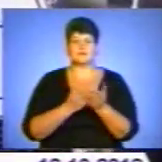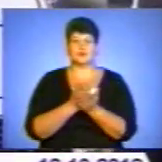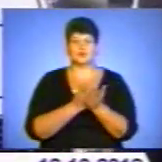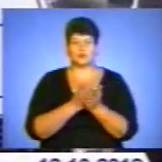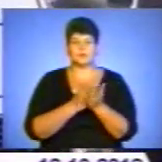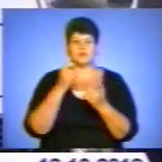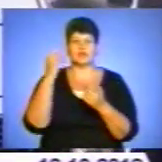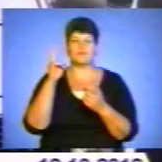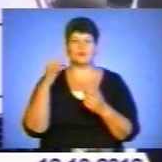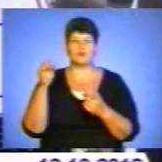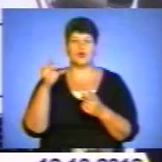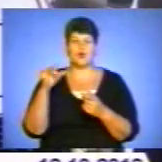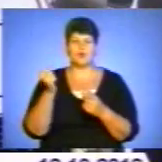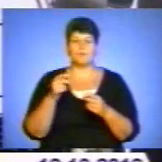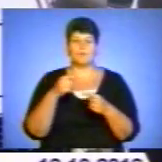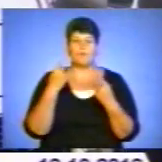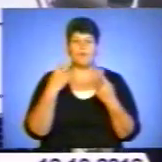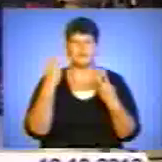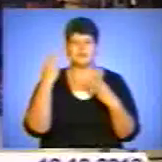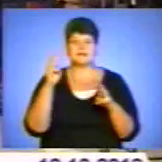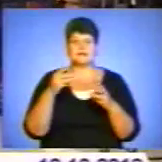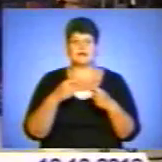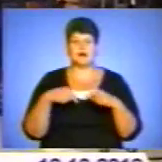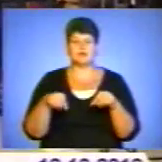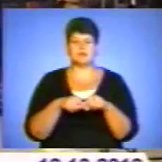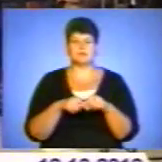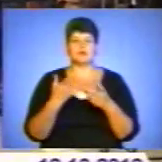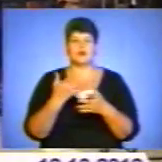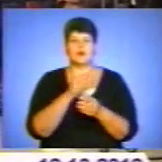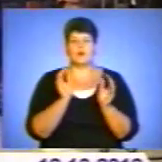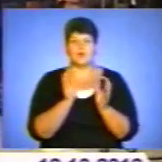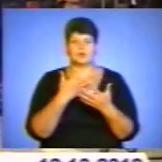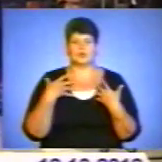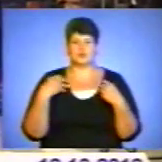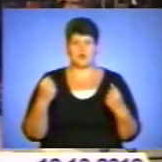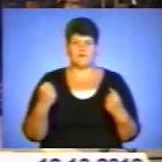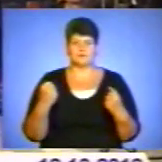рогу модернізації галузі охорони здоров'я та вирішення екологічних питань, зокрема.